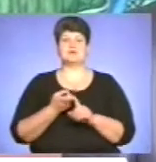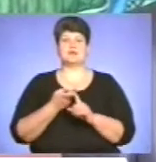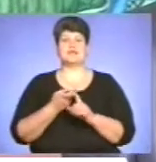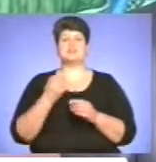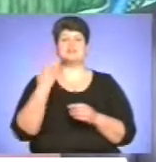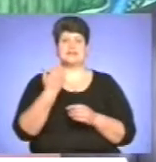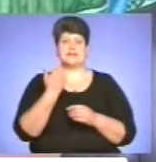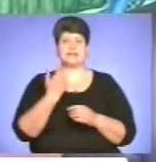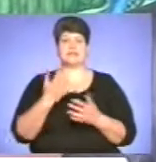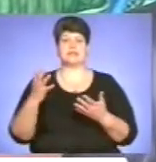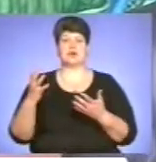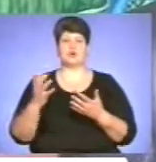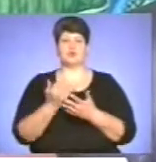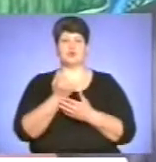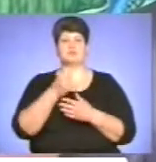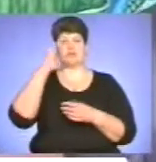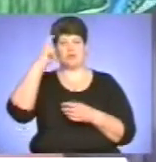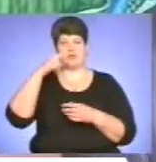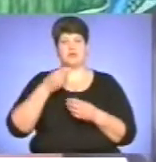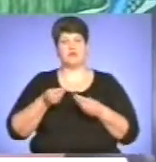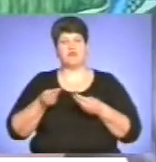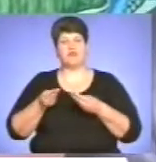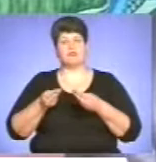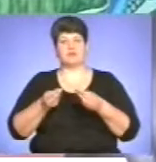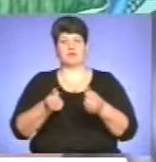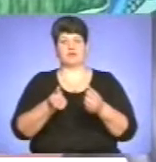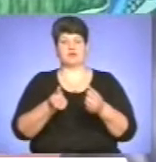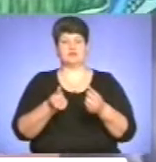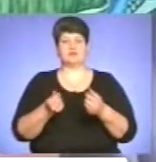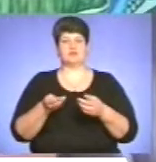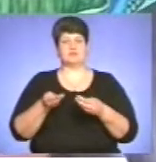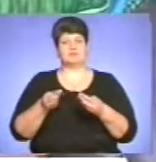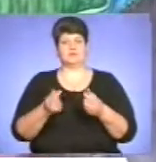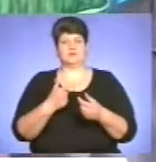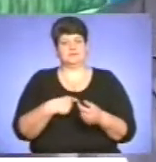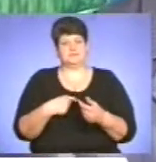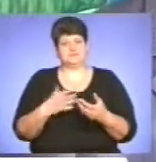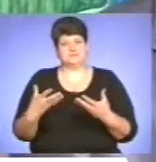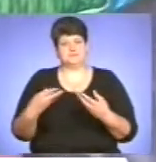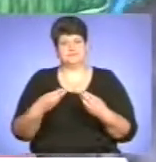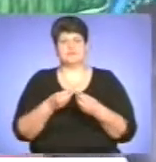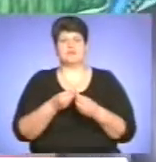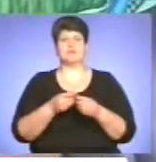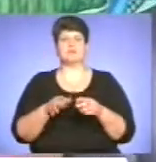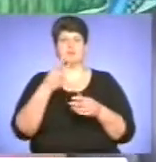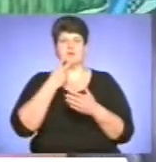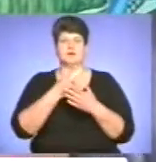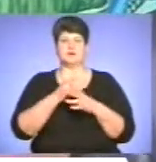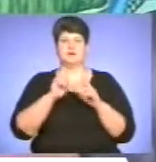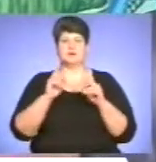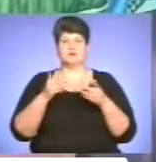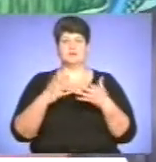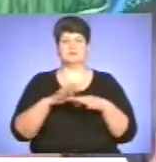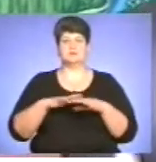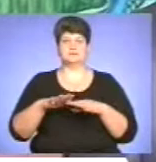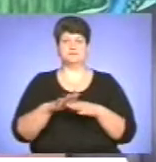успіх, уміння переконати, уміння схилити на свій бік. Ми бачимо, як у суспільстві зросла